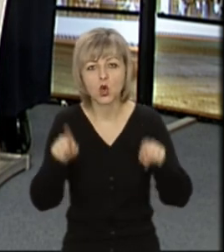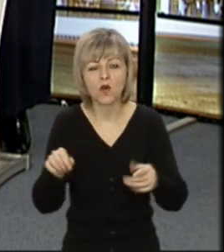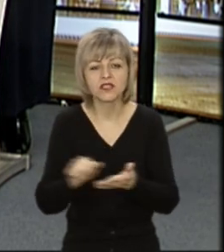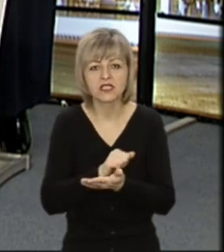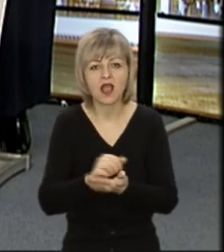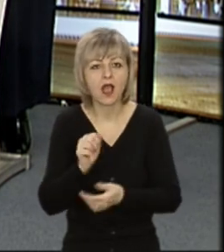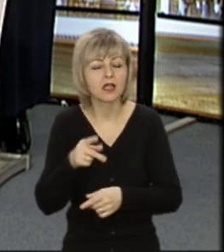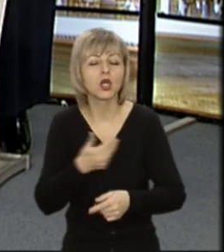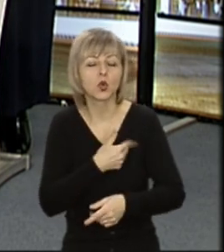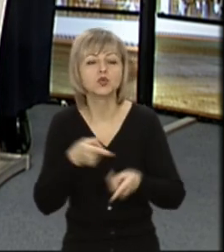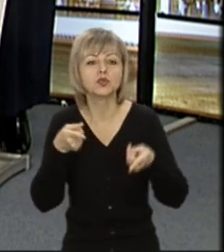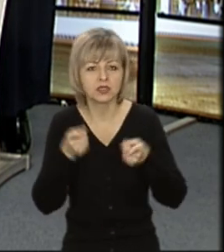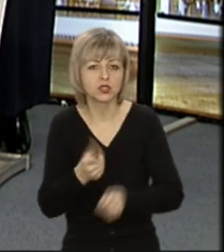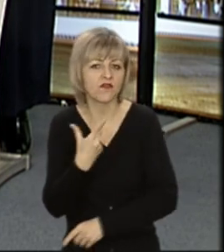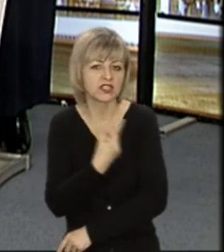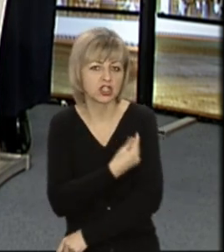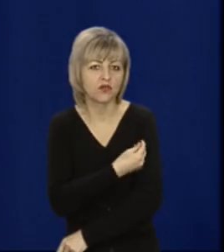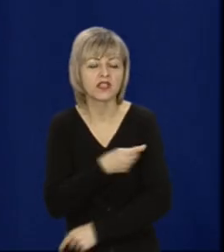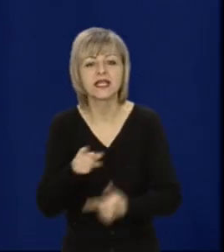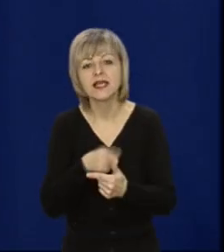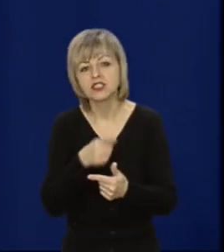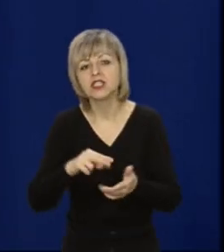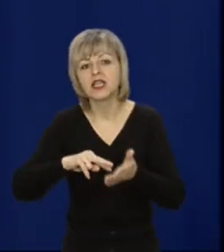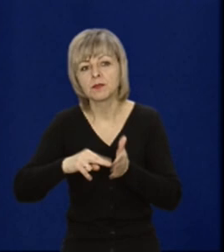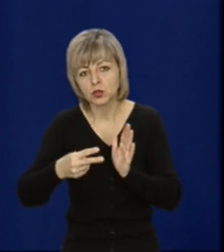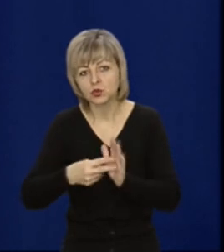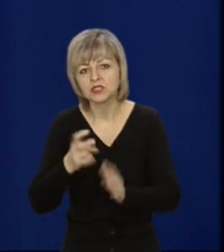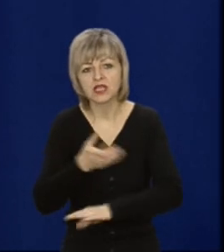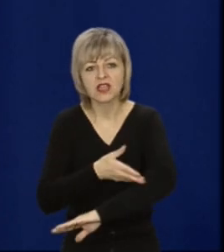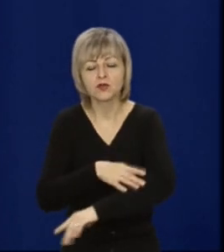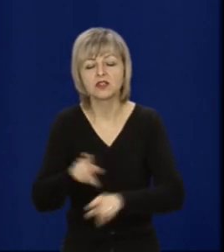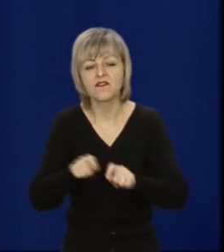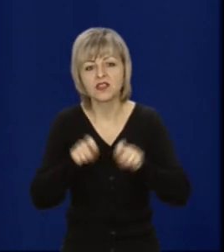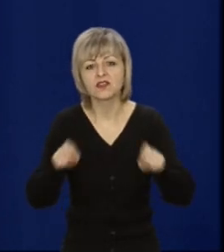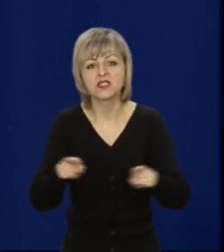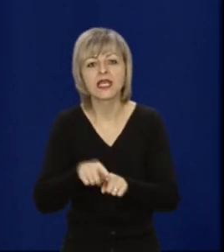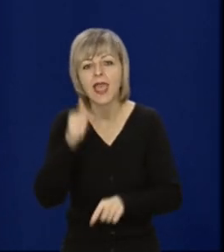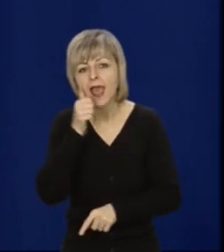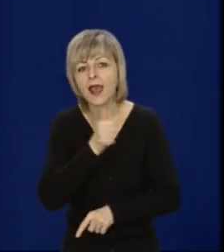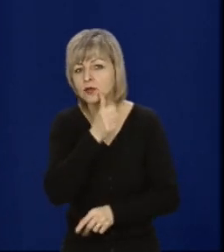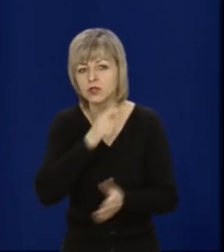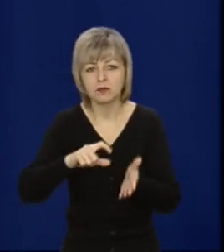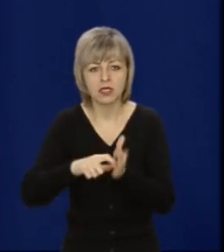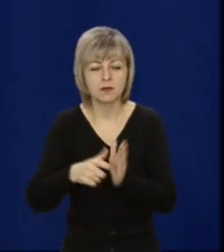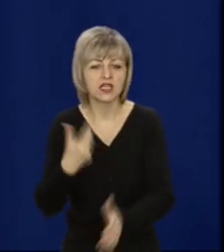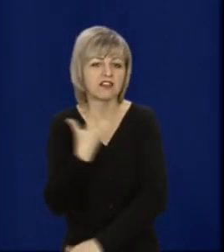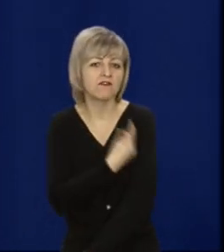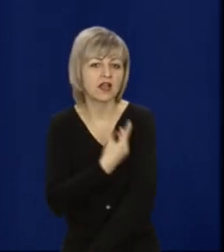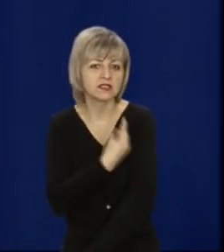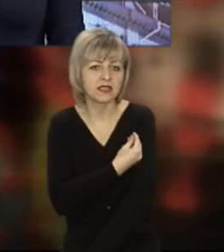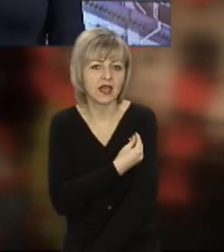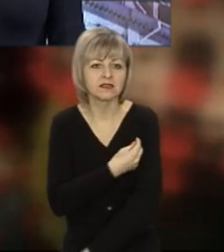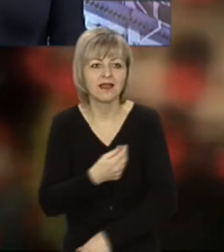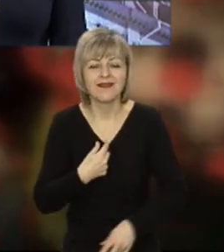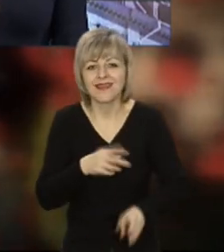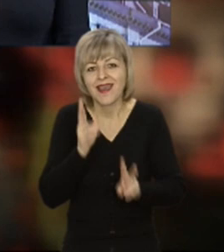але вони бажають реально вакцинуватися. Чи планується на Волині відкритися такі анонімні кабінети вакцинації? Я